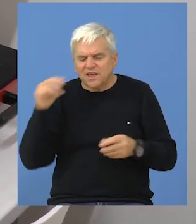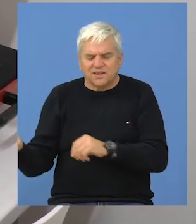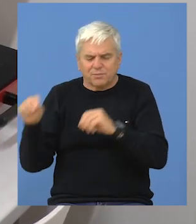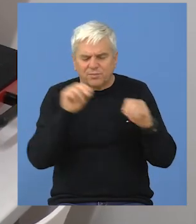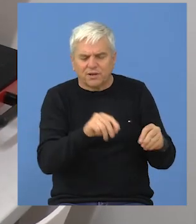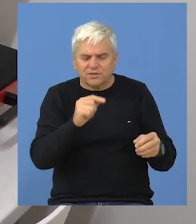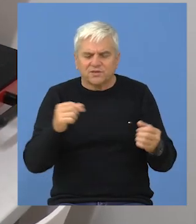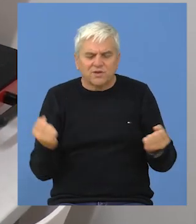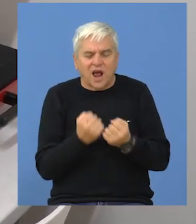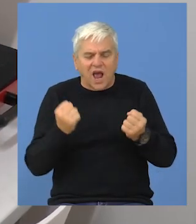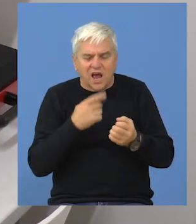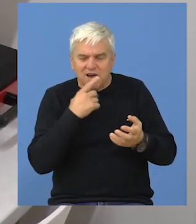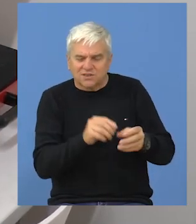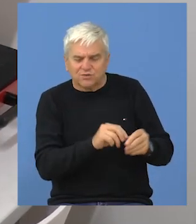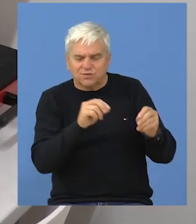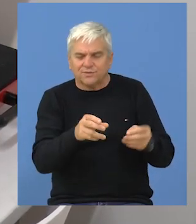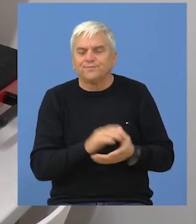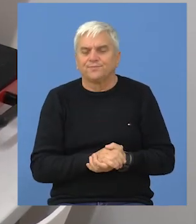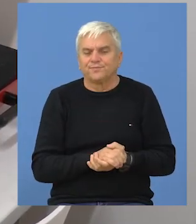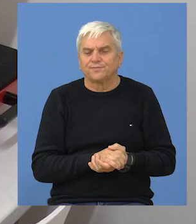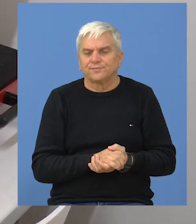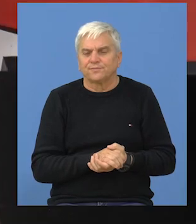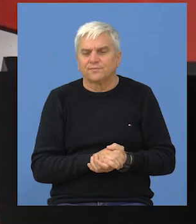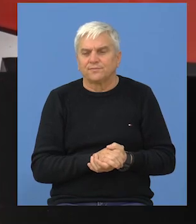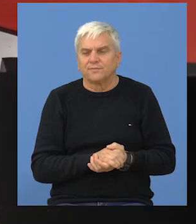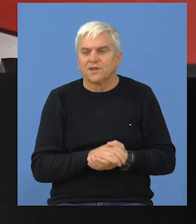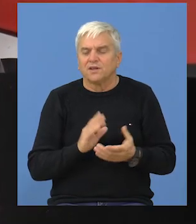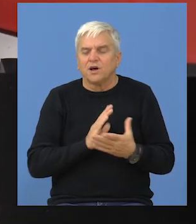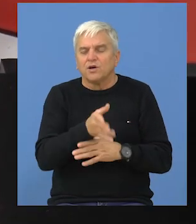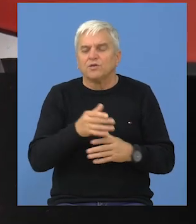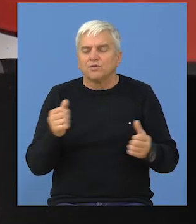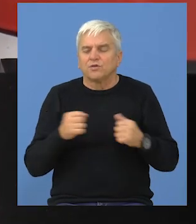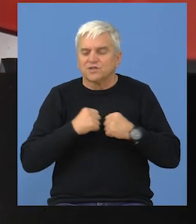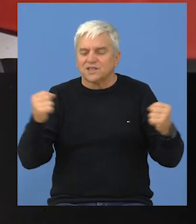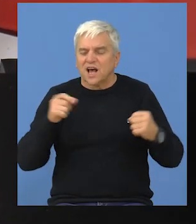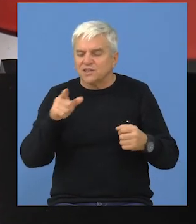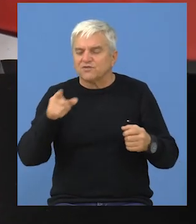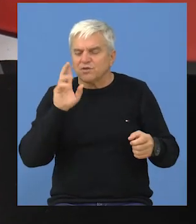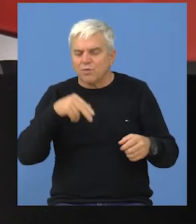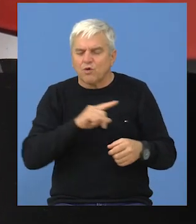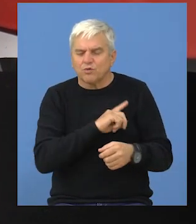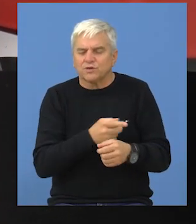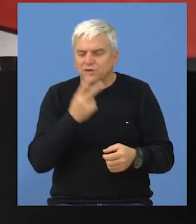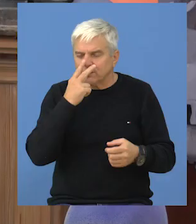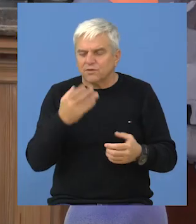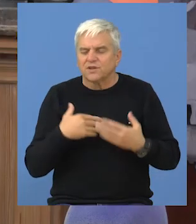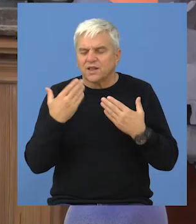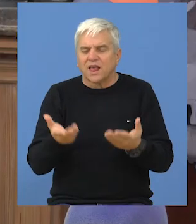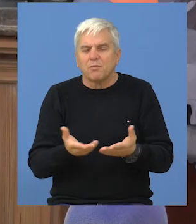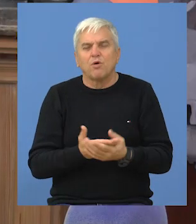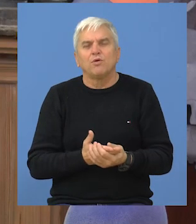pretvore u akciju i da kroz razvoj preduzetniških kompetencija